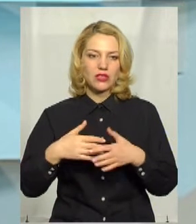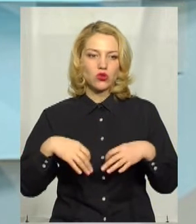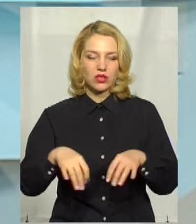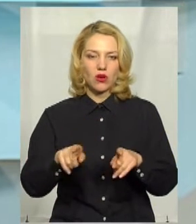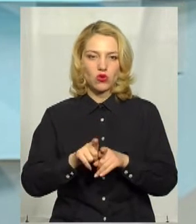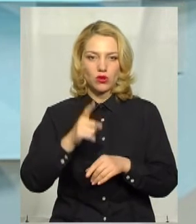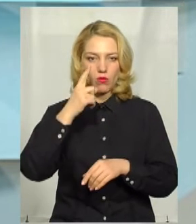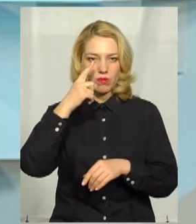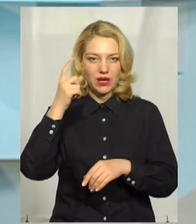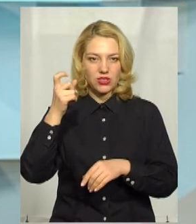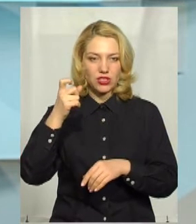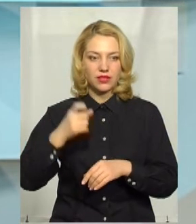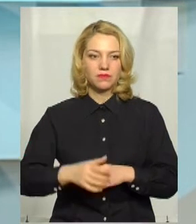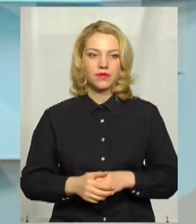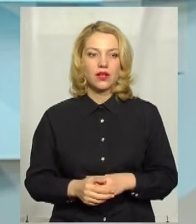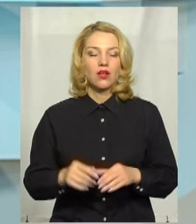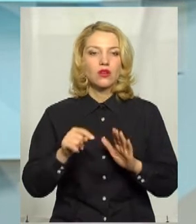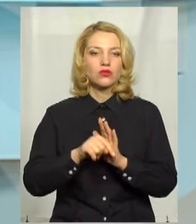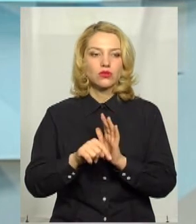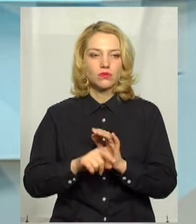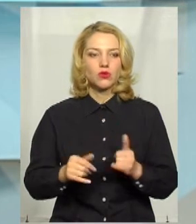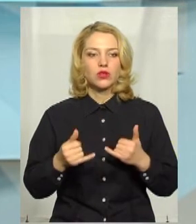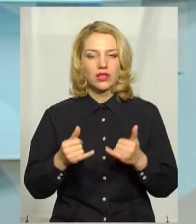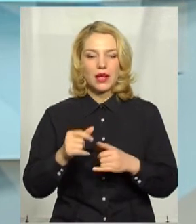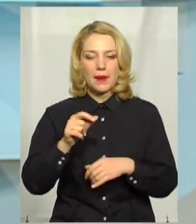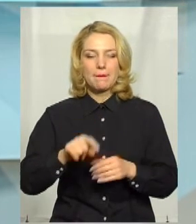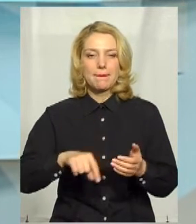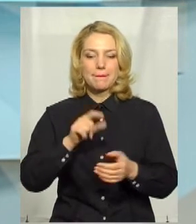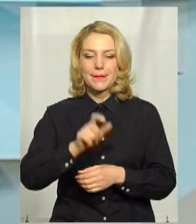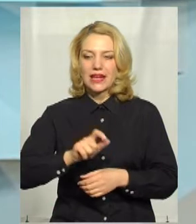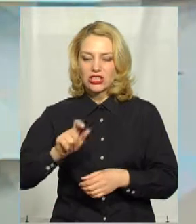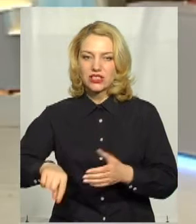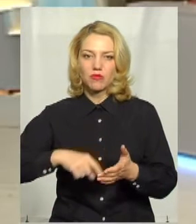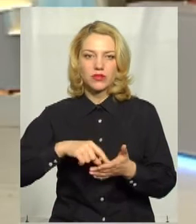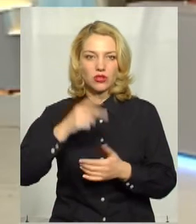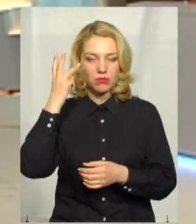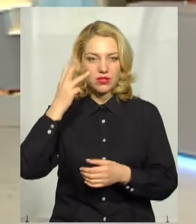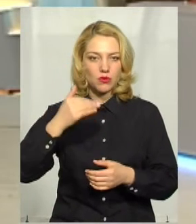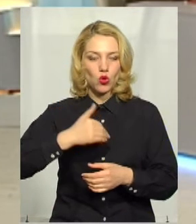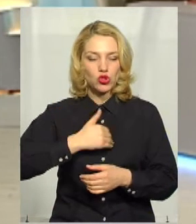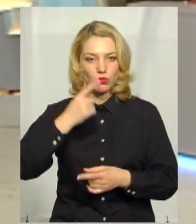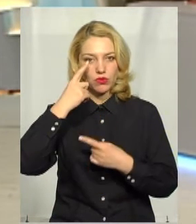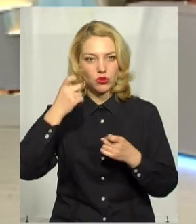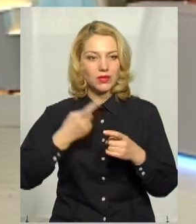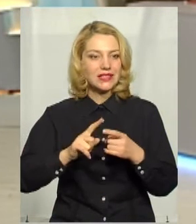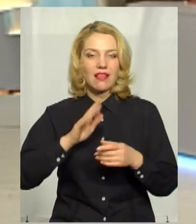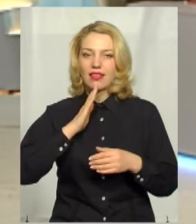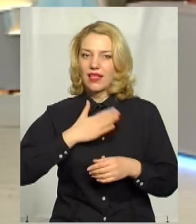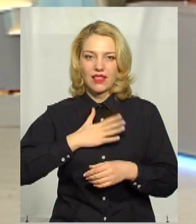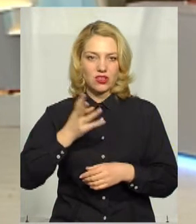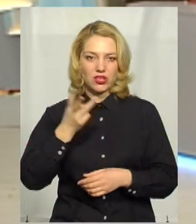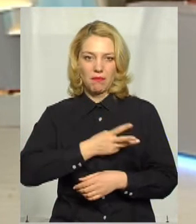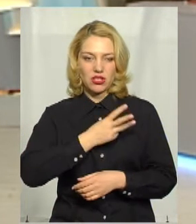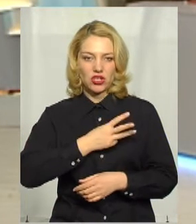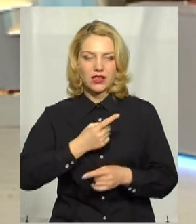також попереджені. Тобто, для мешканців міста Хмельницького ми хочемо повідомити, що це не є наше бажання.